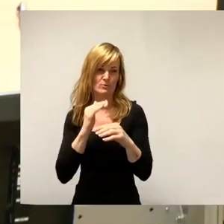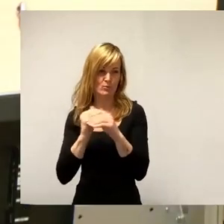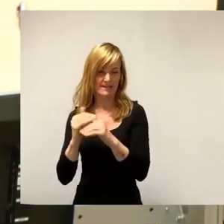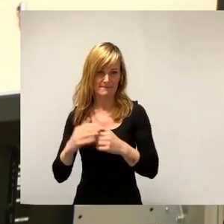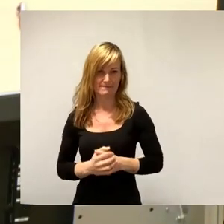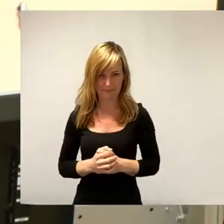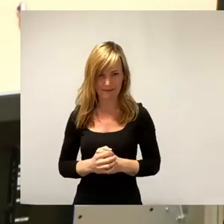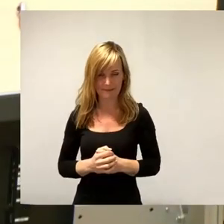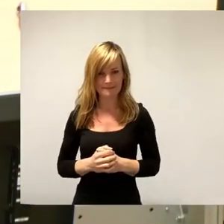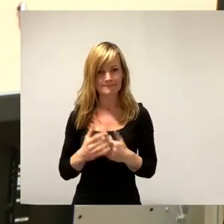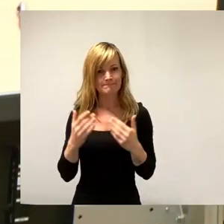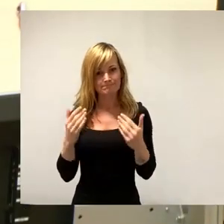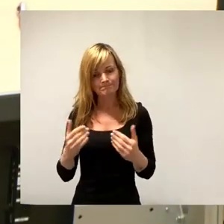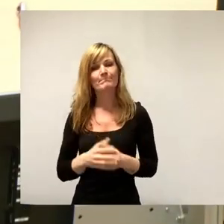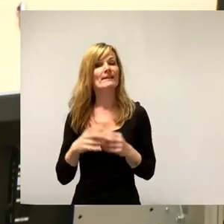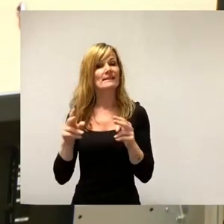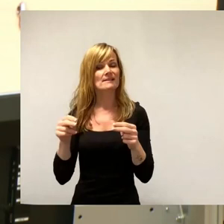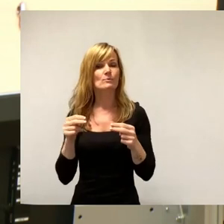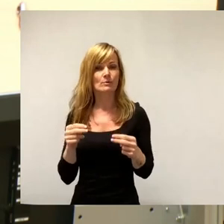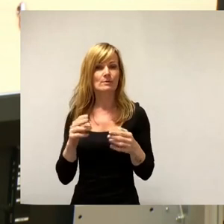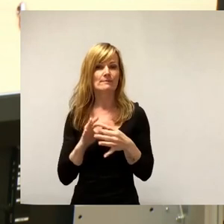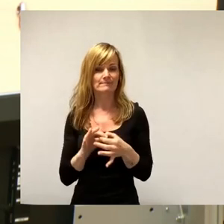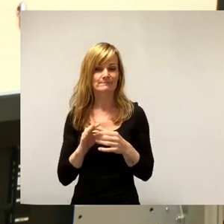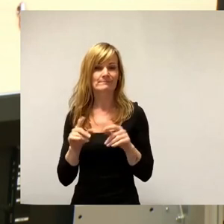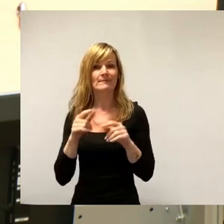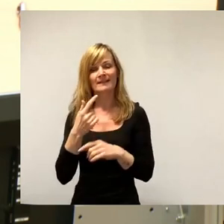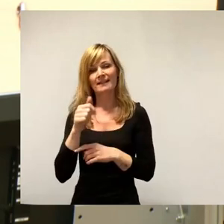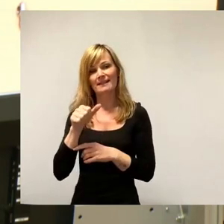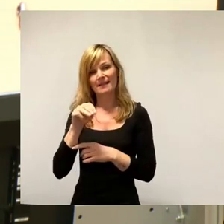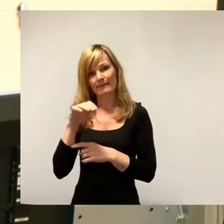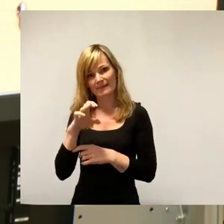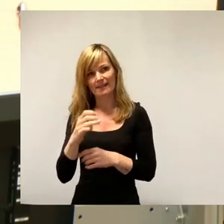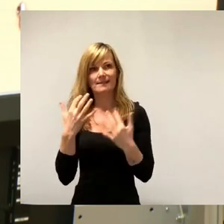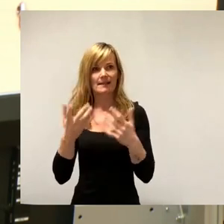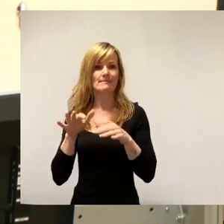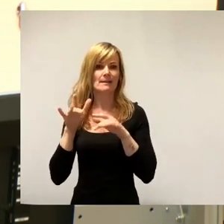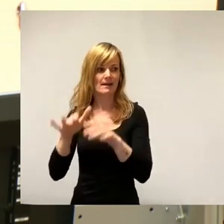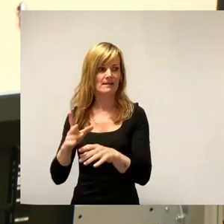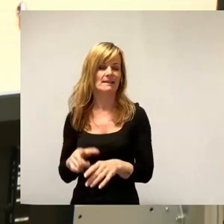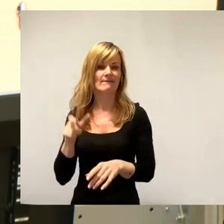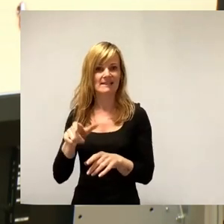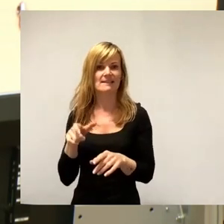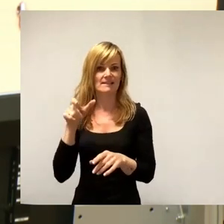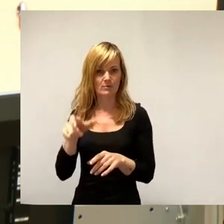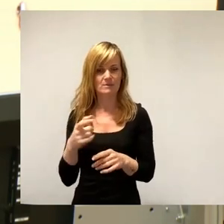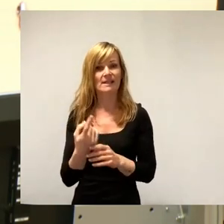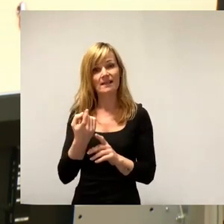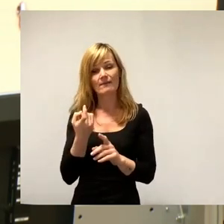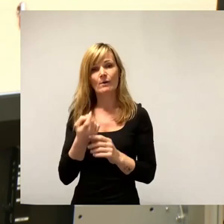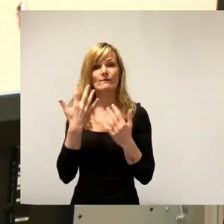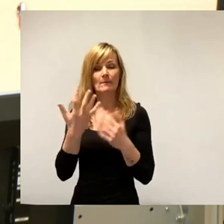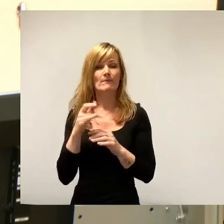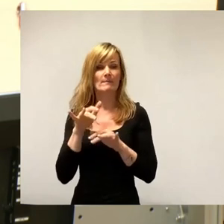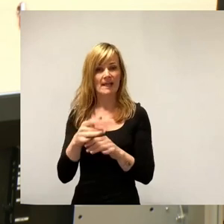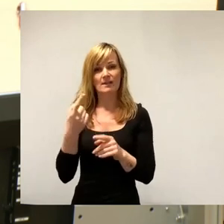gehen wir mal wieder zurück. TSMC, 10 Milliarden Investitionen, davon 5 Milliarden Steuergelder.